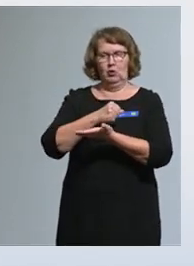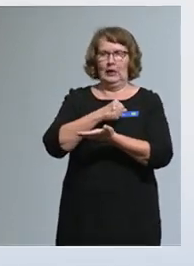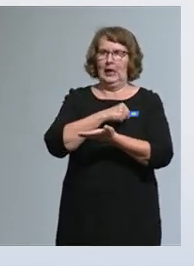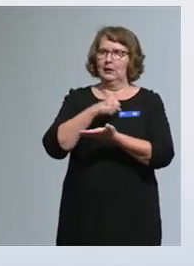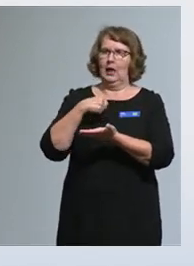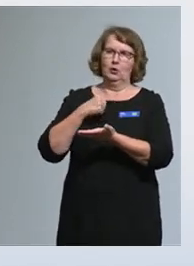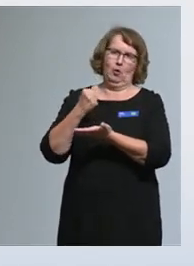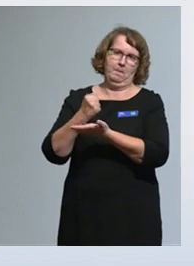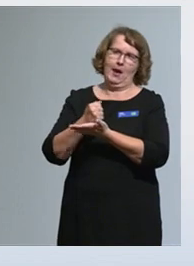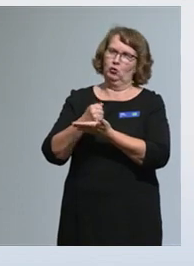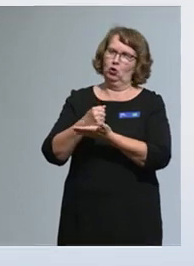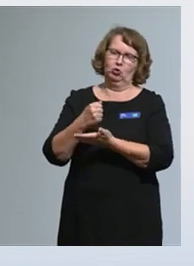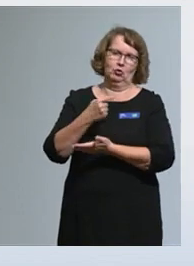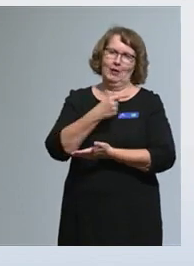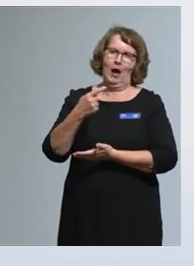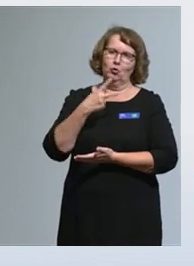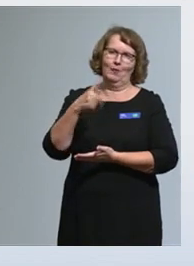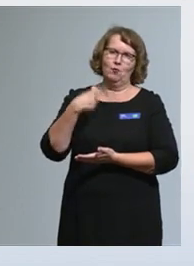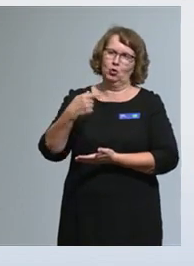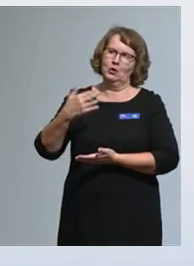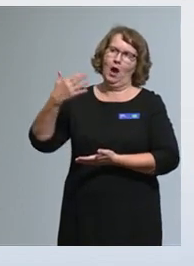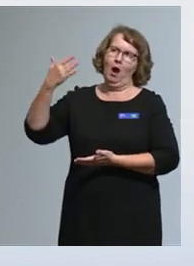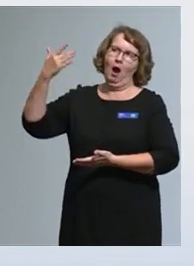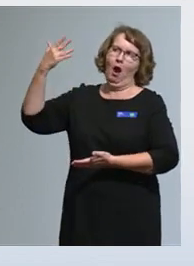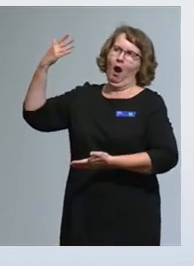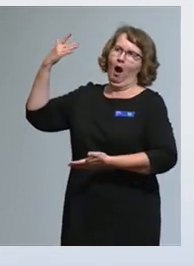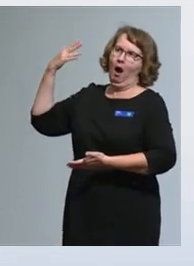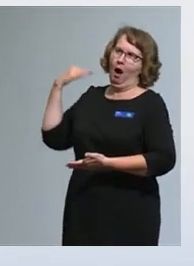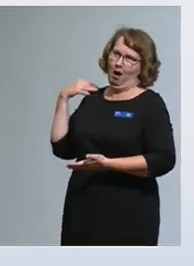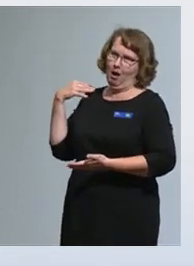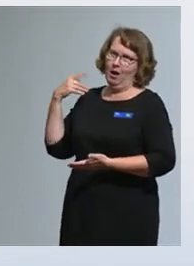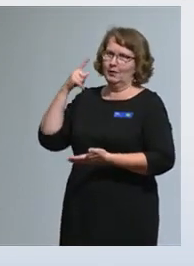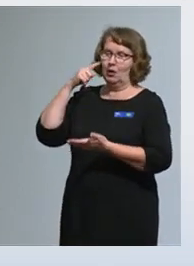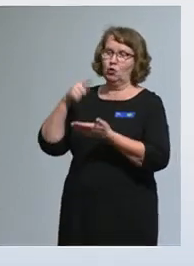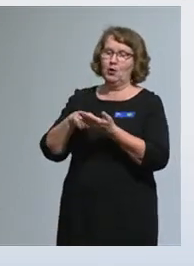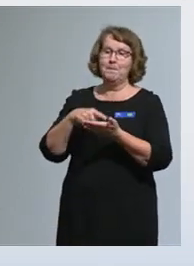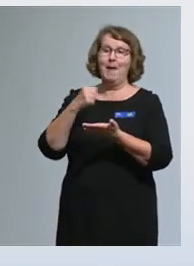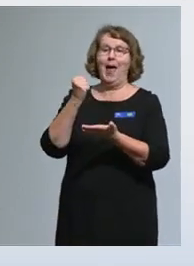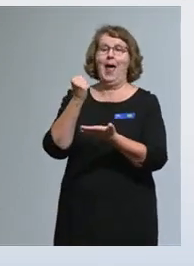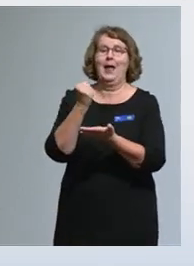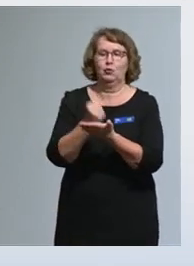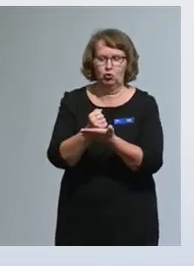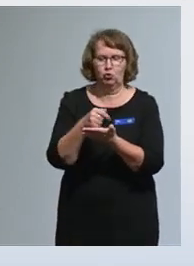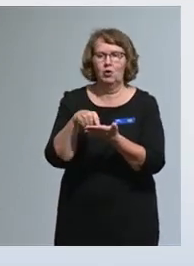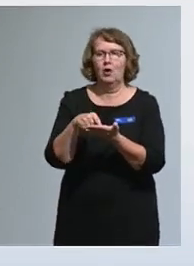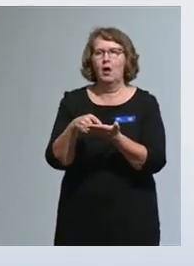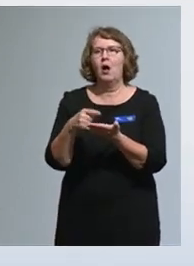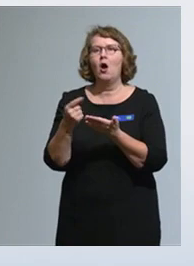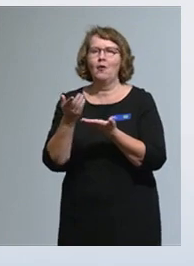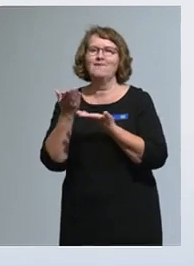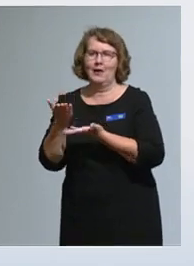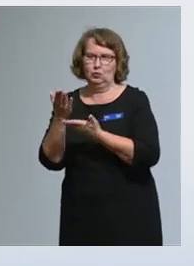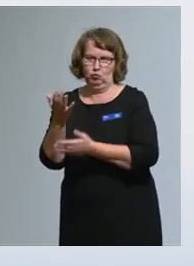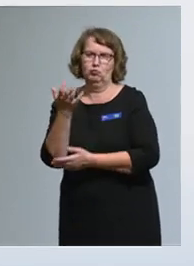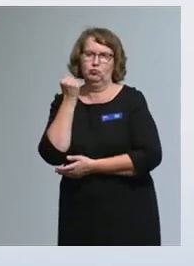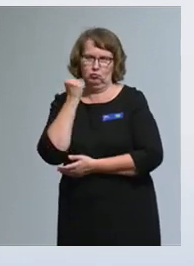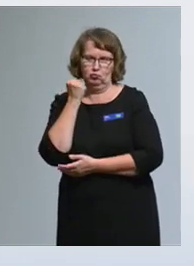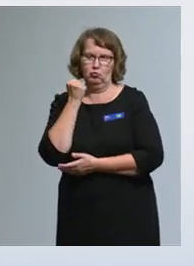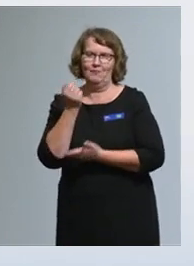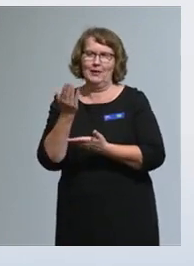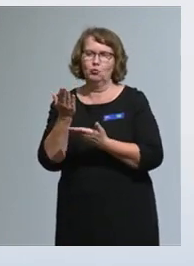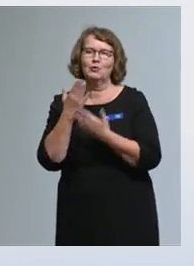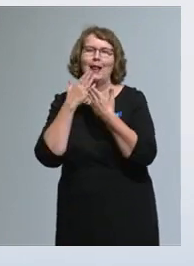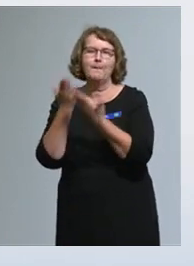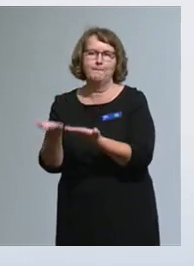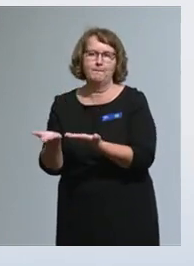vuosisadat meitä ennenkin, ja ne jo tulevat olemaan valituskelpoisia, että ei tästä mikään tämmöinen